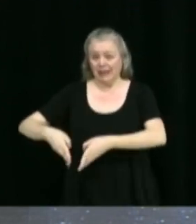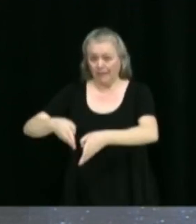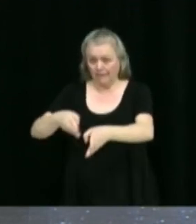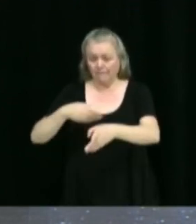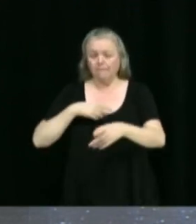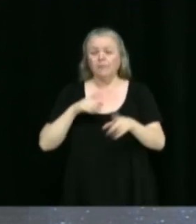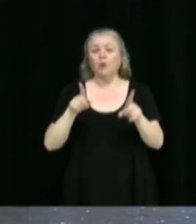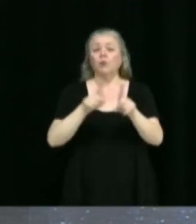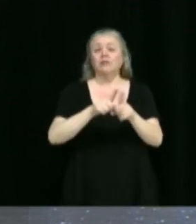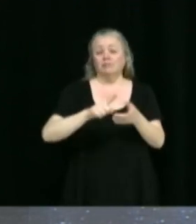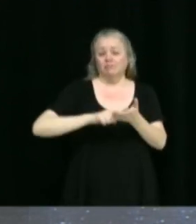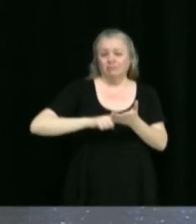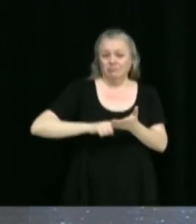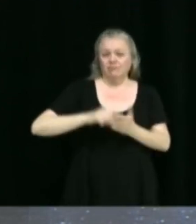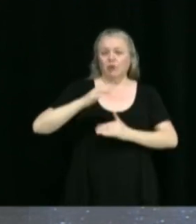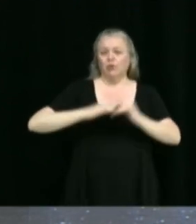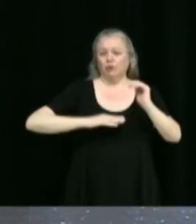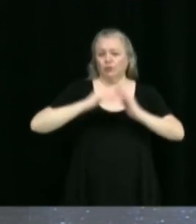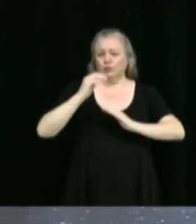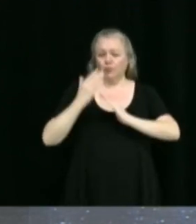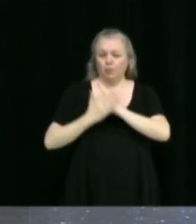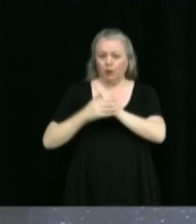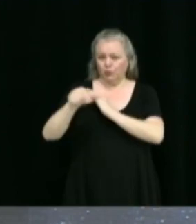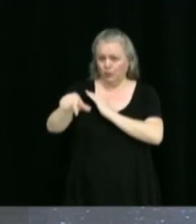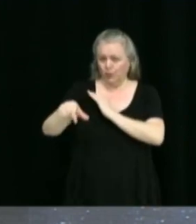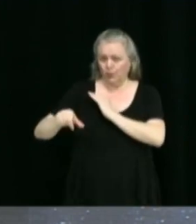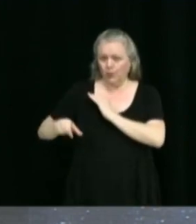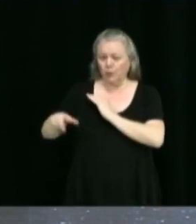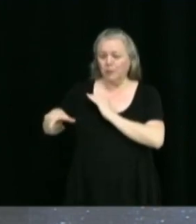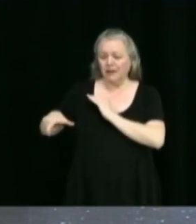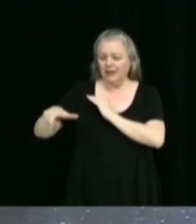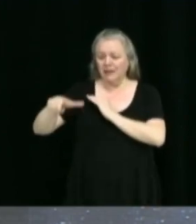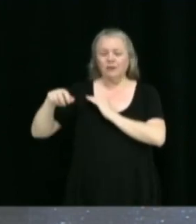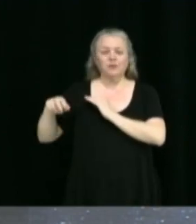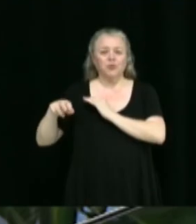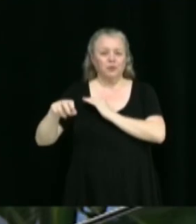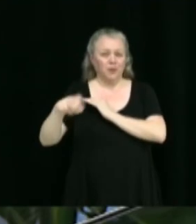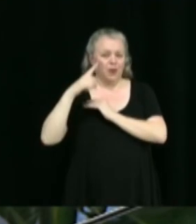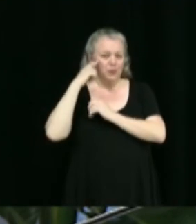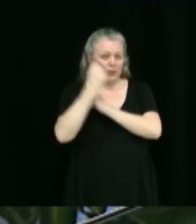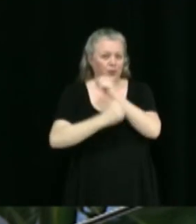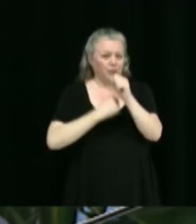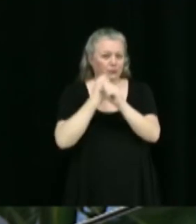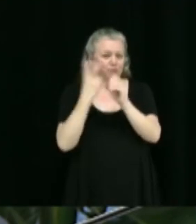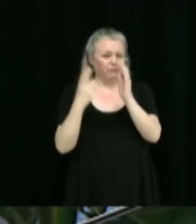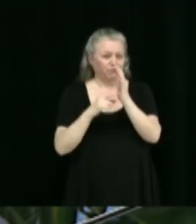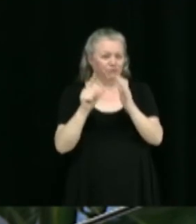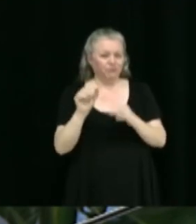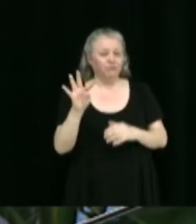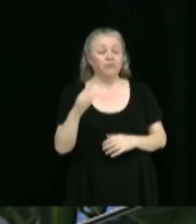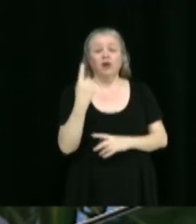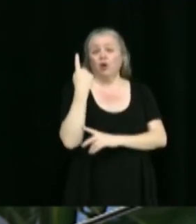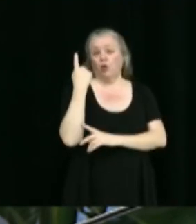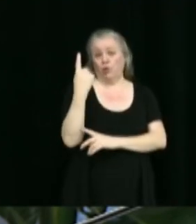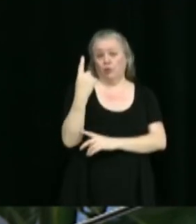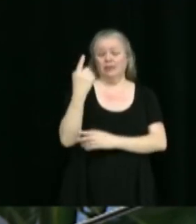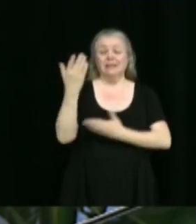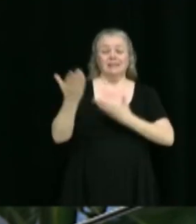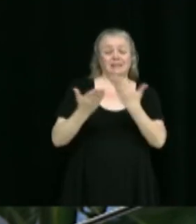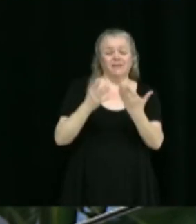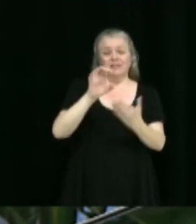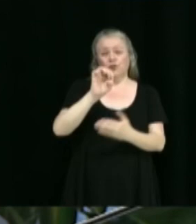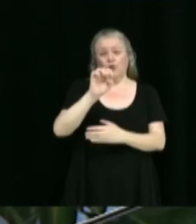de réfection et de construction de bordure et de trottoir pour 2024. Nous avons reçu une seule soumission, soit celle de les services